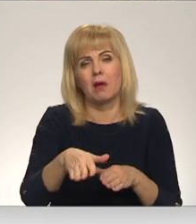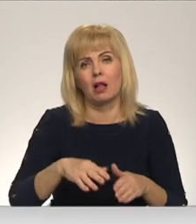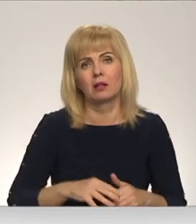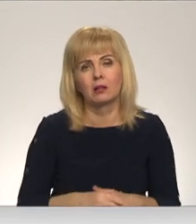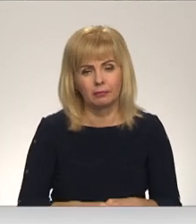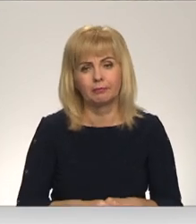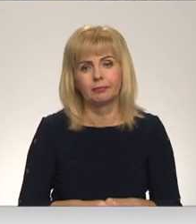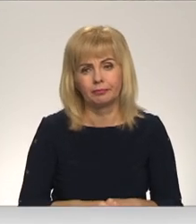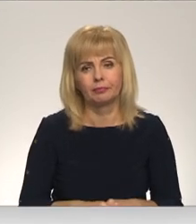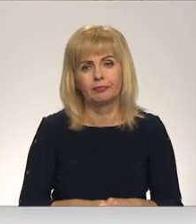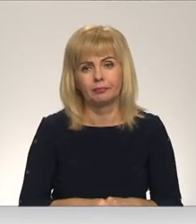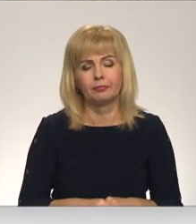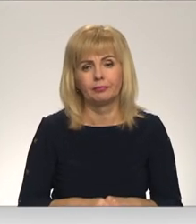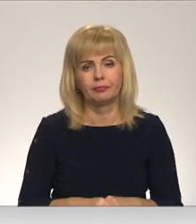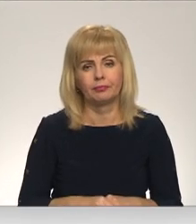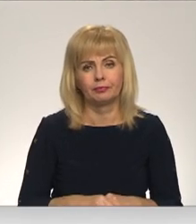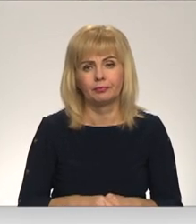ārts, Super Kristaps Dravenieks, Vidzemes televīzija.